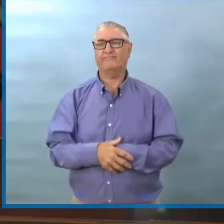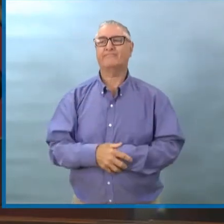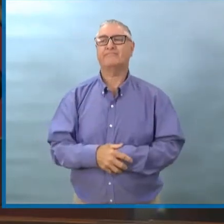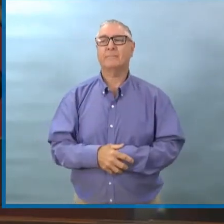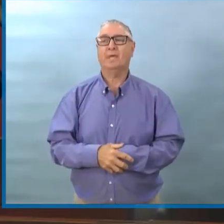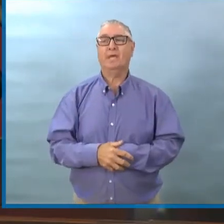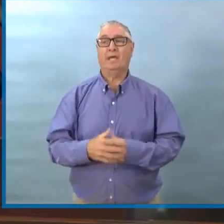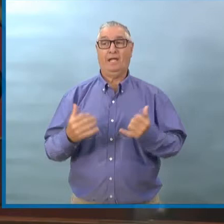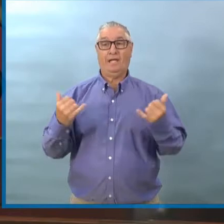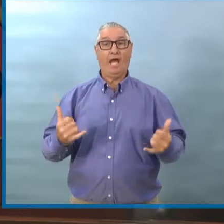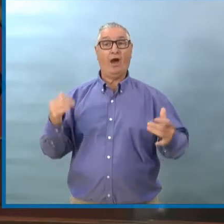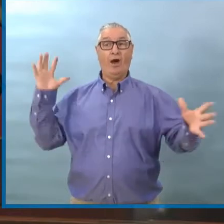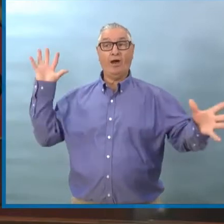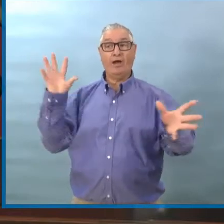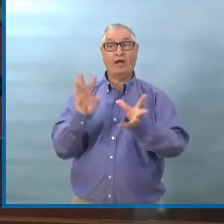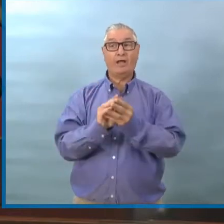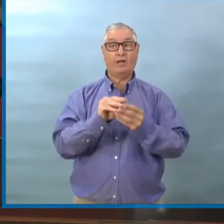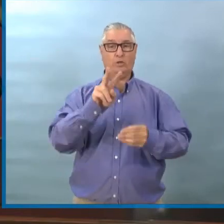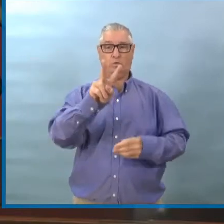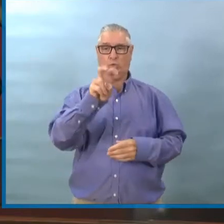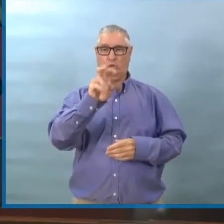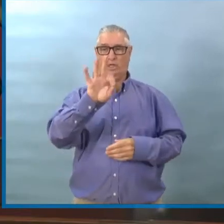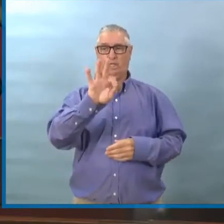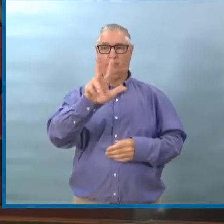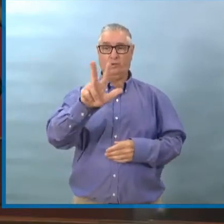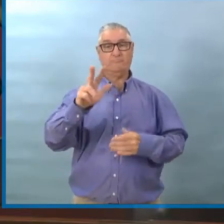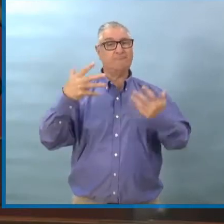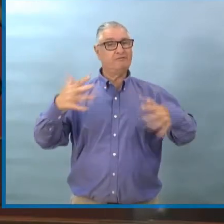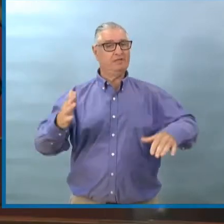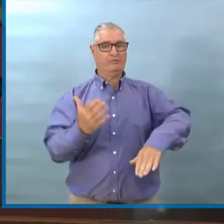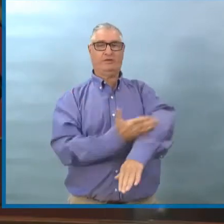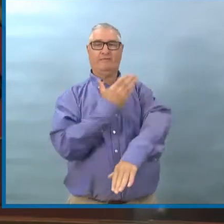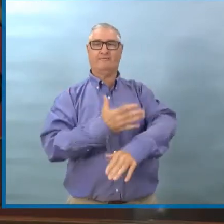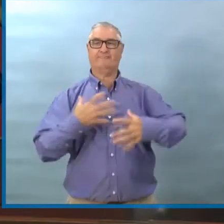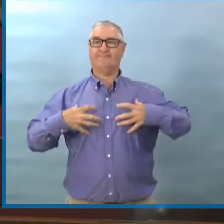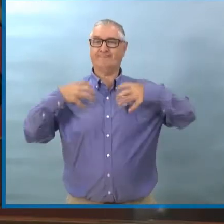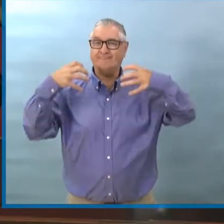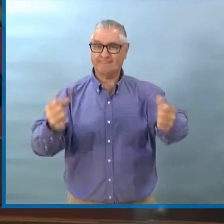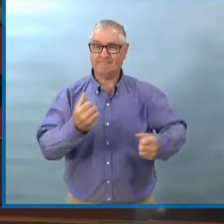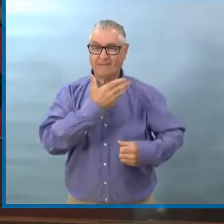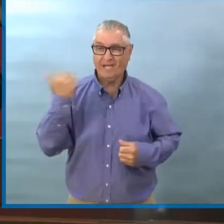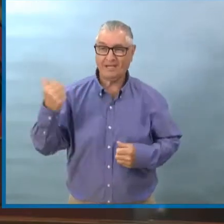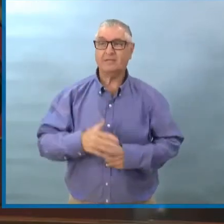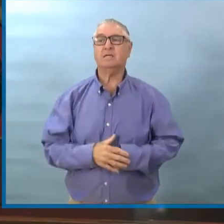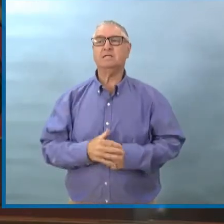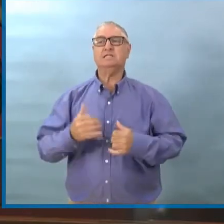Il y a 293 personnes qui sont considérées guéries et il y a huit cas actifs.